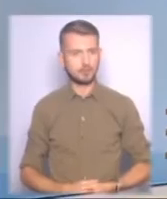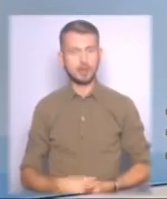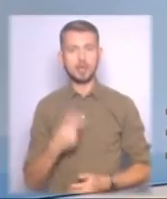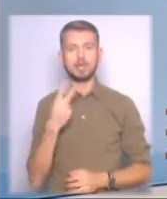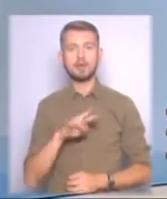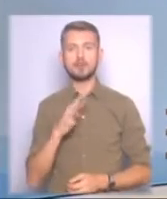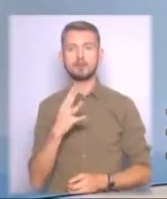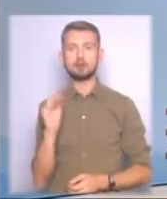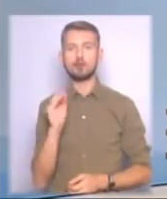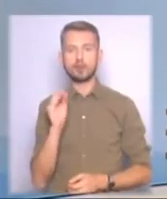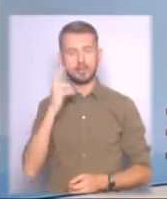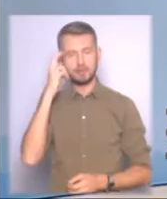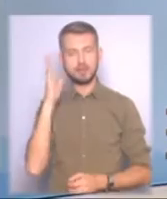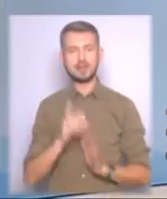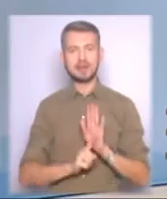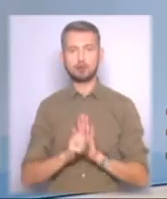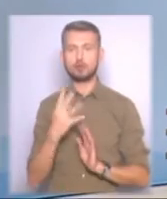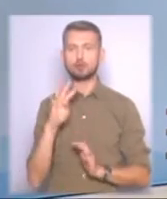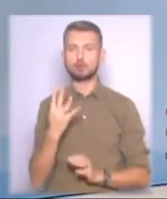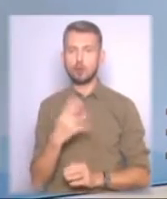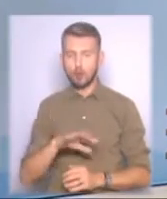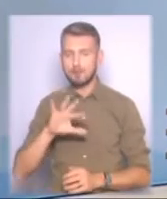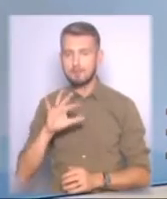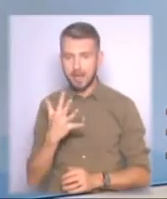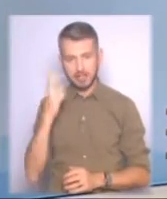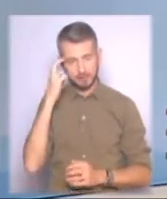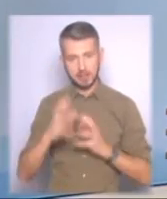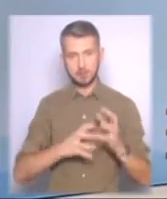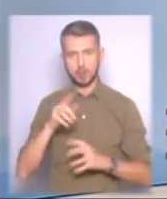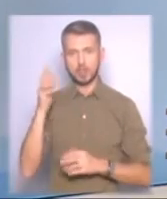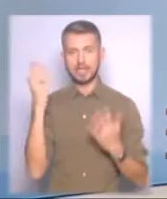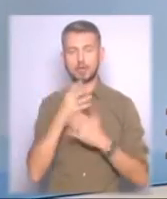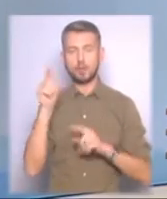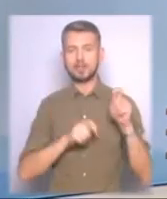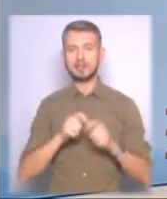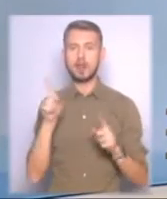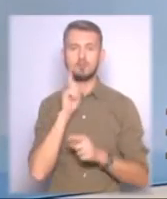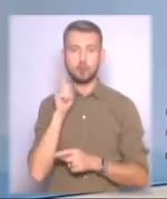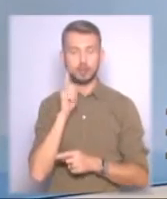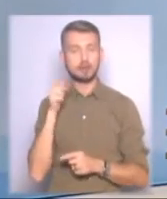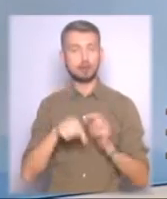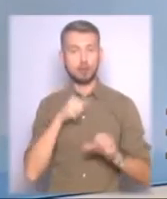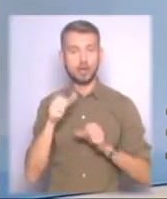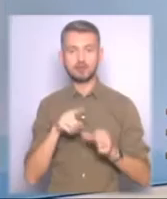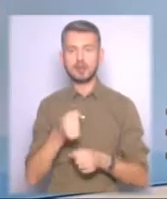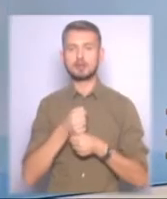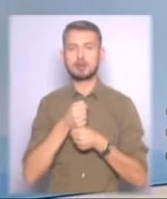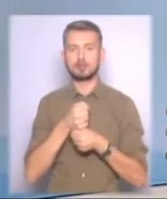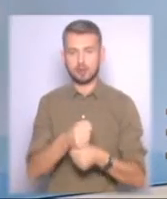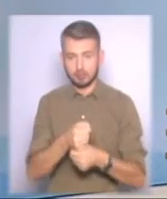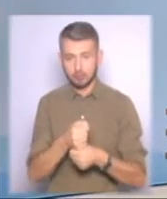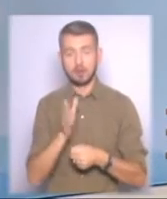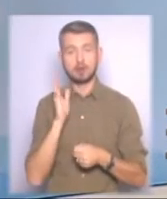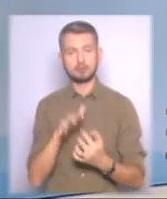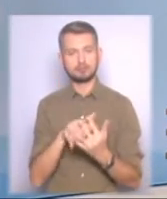24 жовтня у столиці стартує 45-й Київський міжнародний кінофестиваль «Молодість». Цьогоріч за статуєтку скіфського оленя